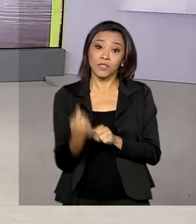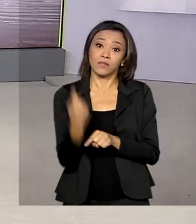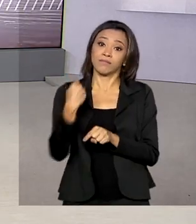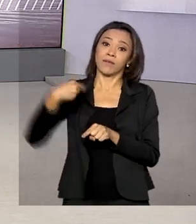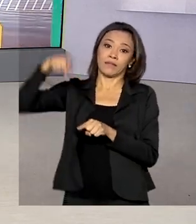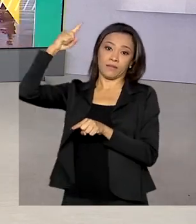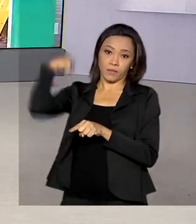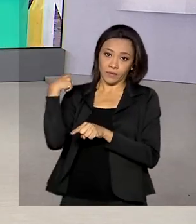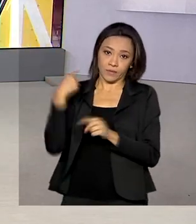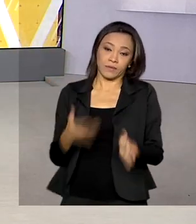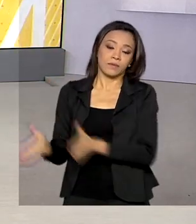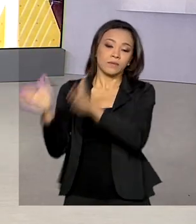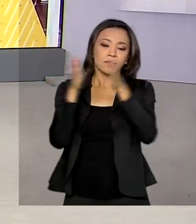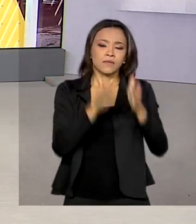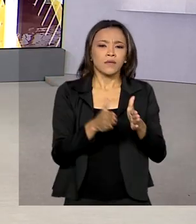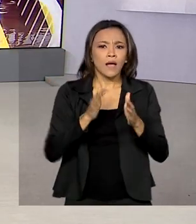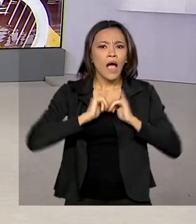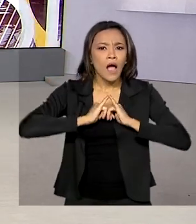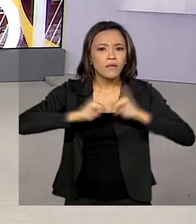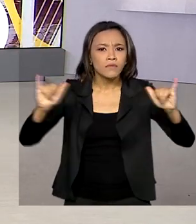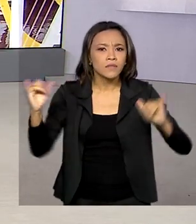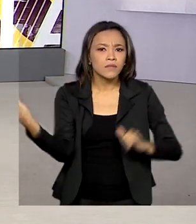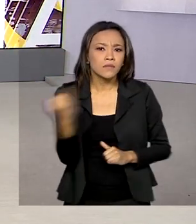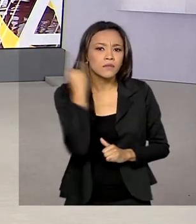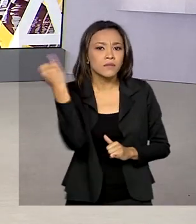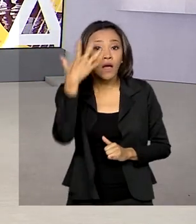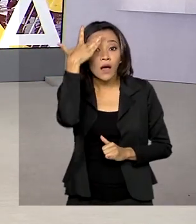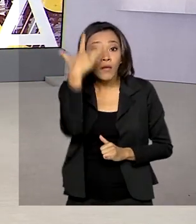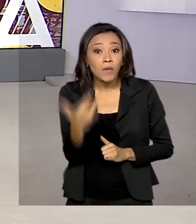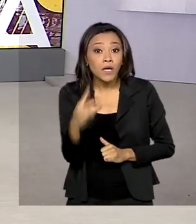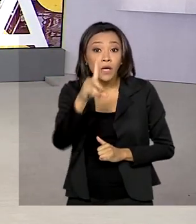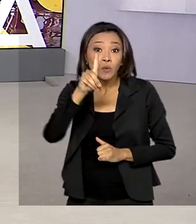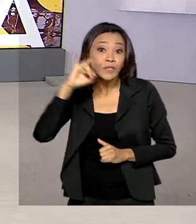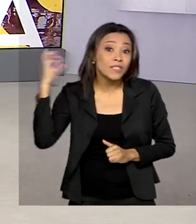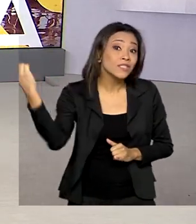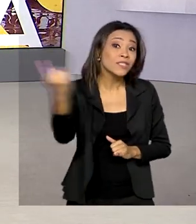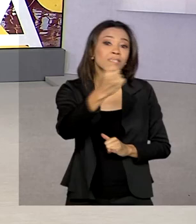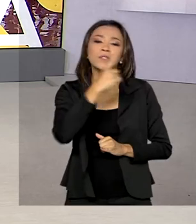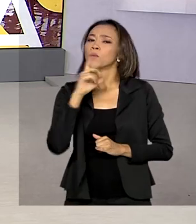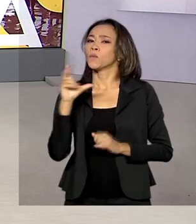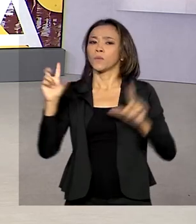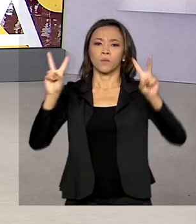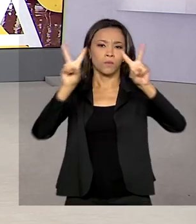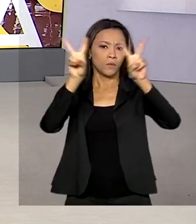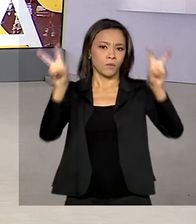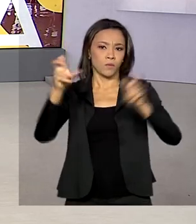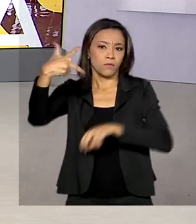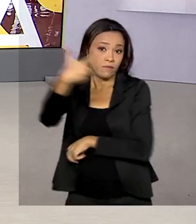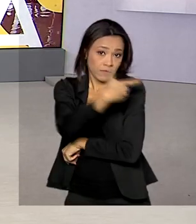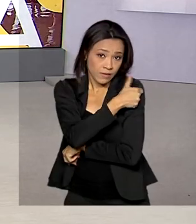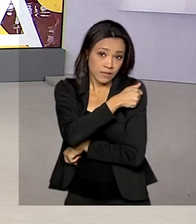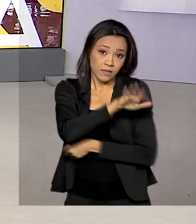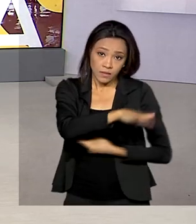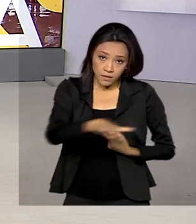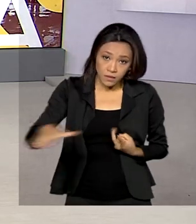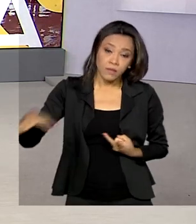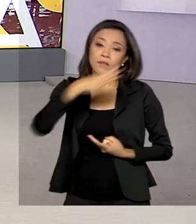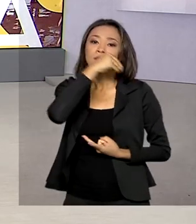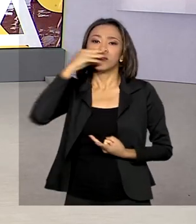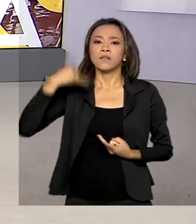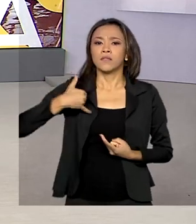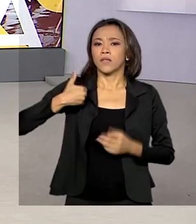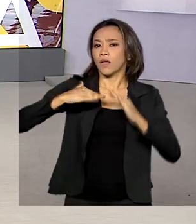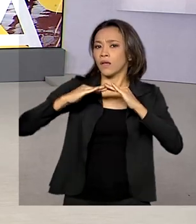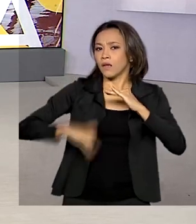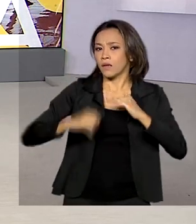E um aviso importante, amanhã será o dia D de mobilização nacional de vacinação para crianças e adolescentes menores de